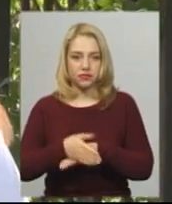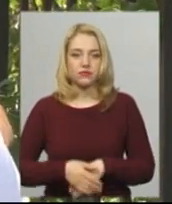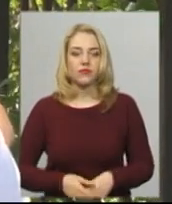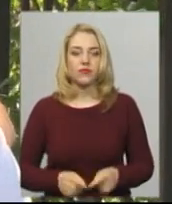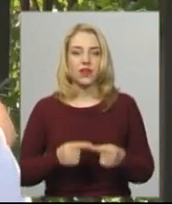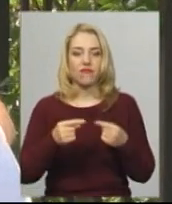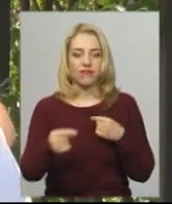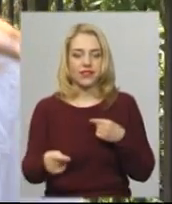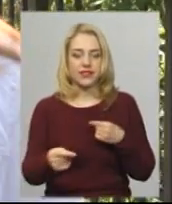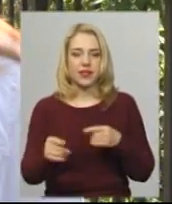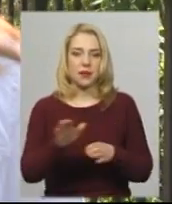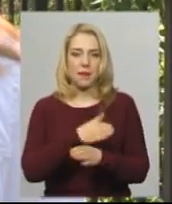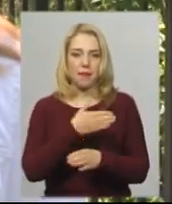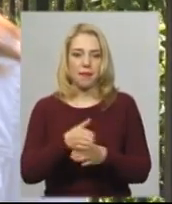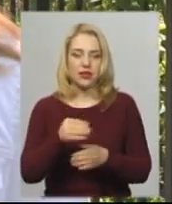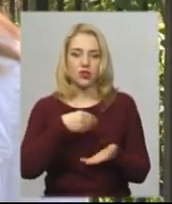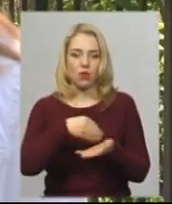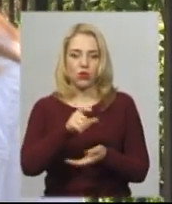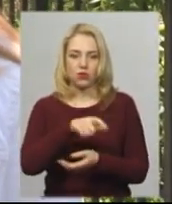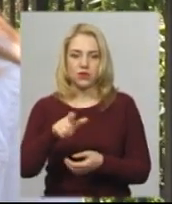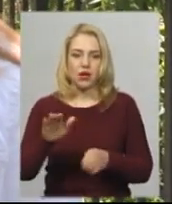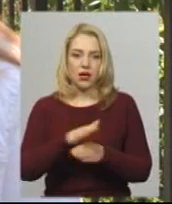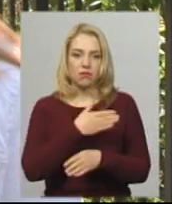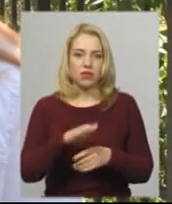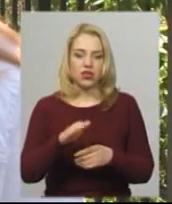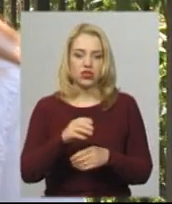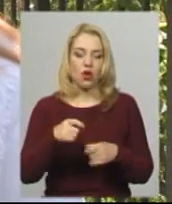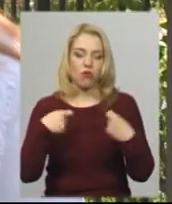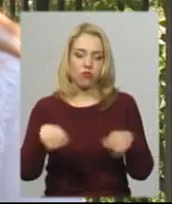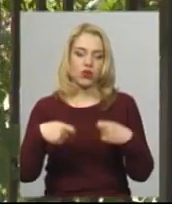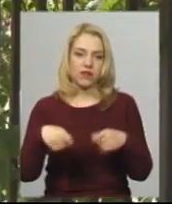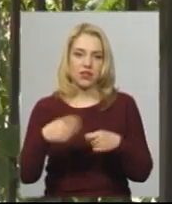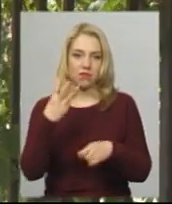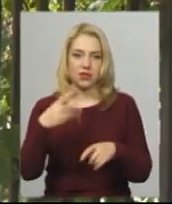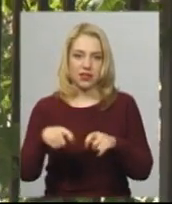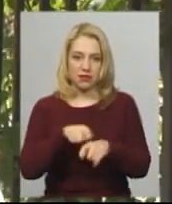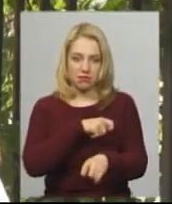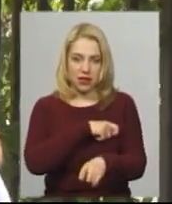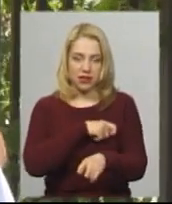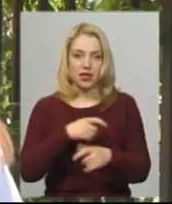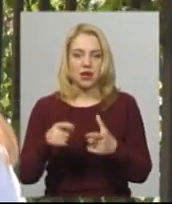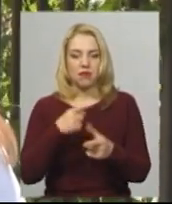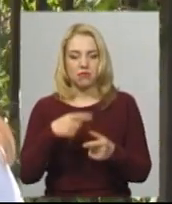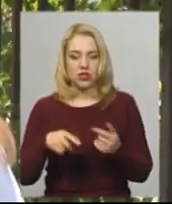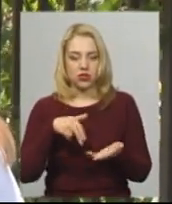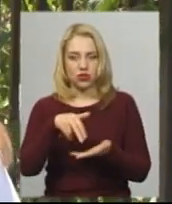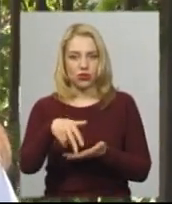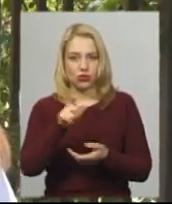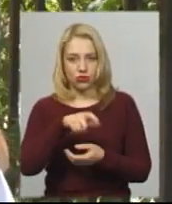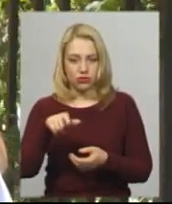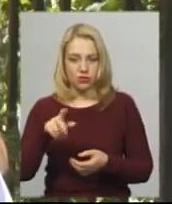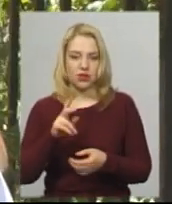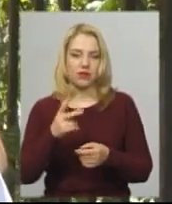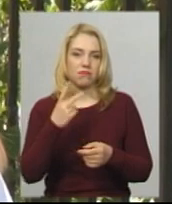відстань між покупцями. Між продавцями – 3 метри, між покупцями – 1,5-2 метри. Всі продавці суб'єкту